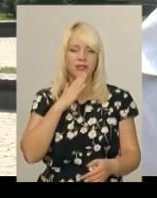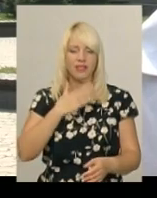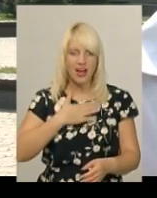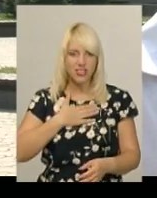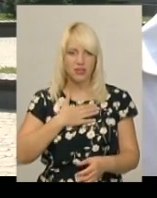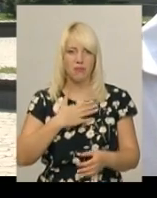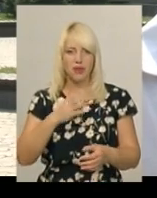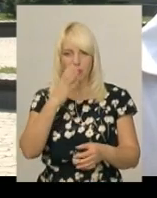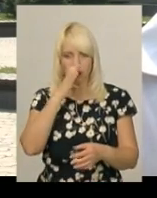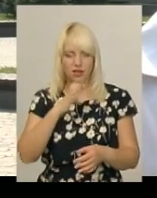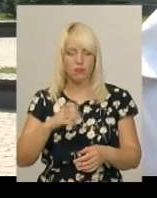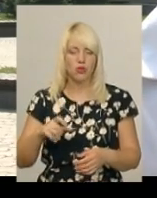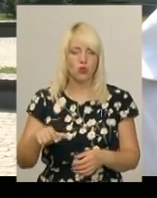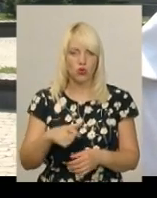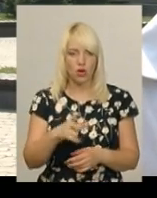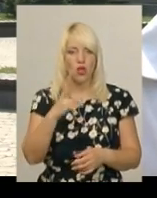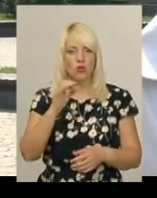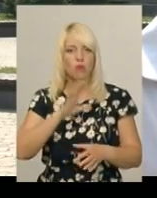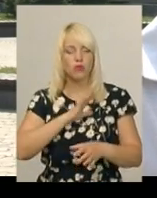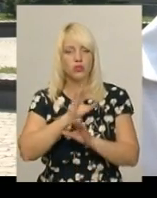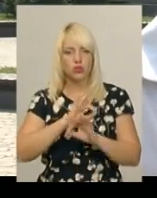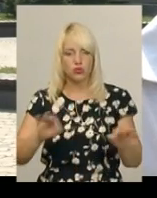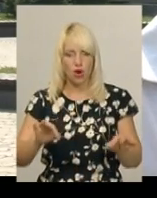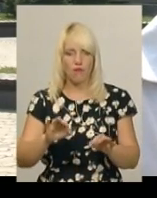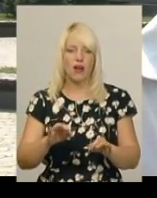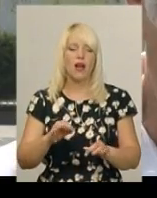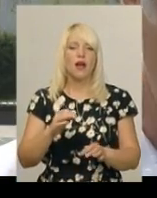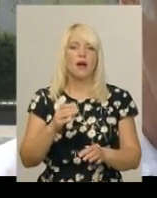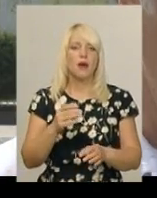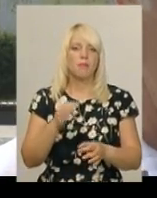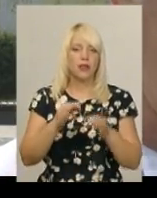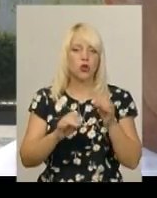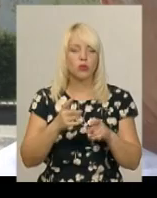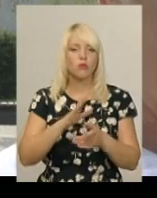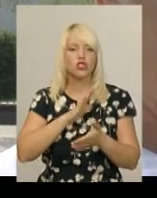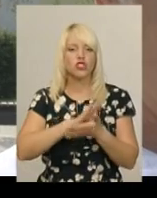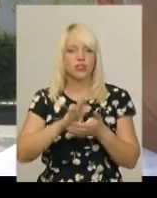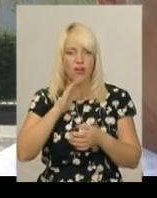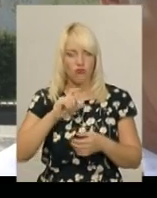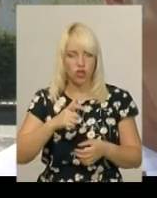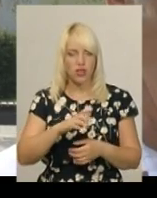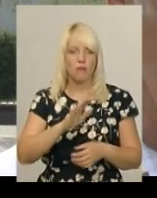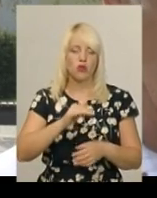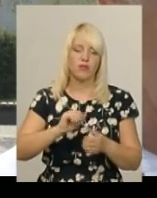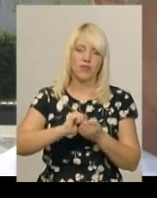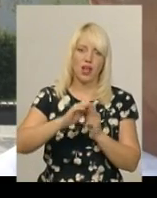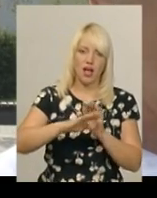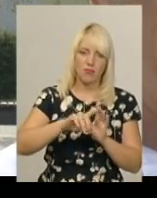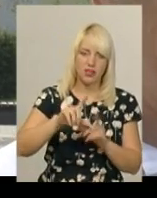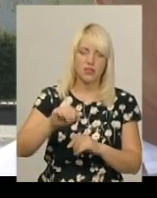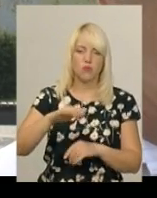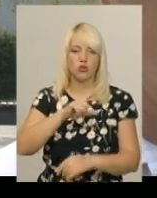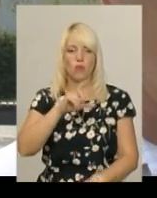Але в Бакоті була чудова погода, чиста вода. Ми були зачаровані. Наступного дня рушили в Кам'янець. Далі в Хотин. Відвідали